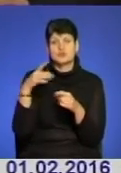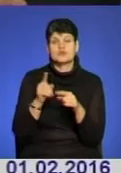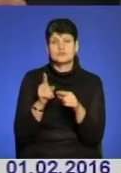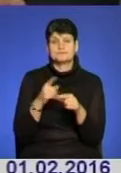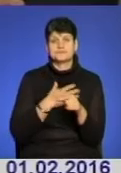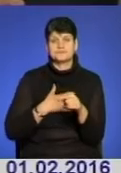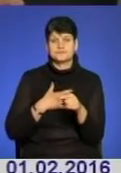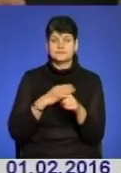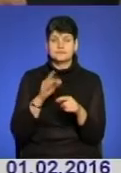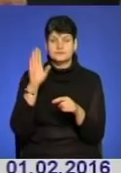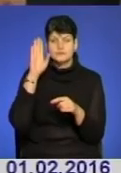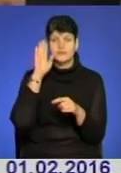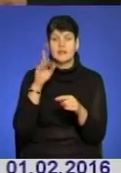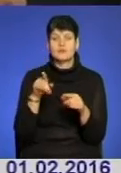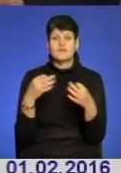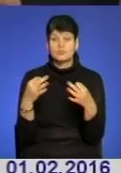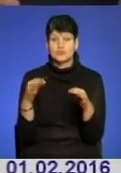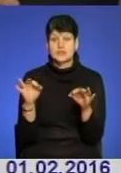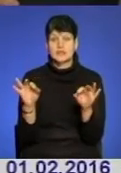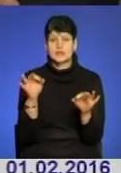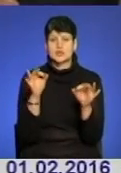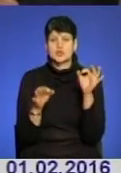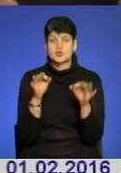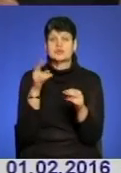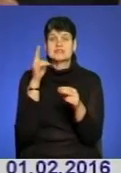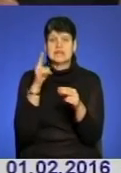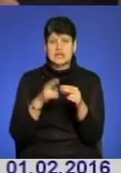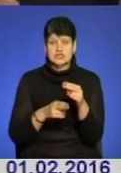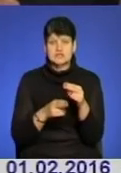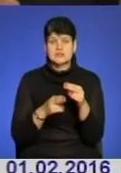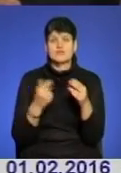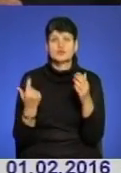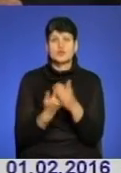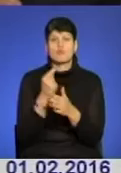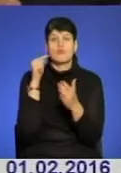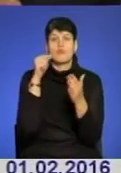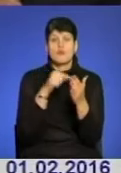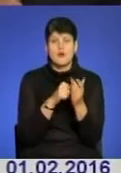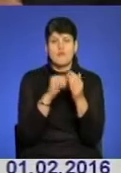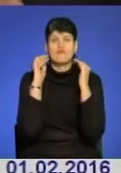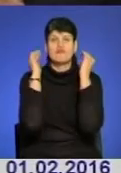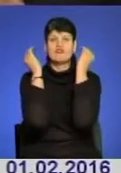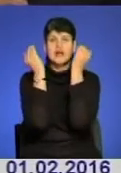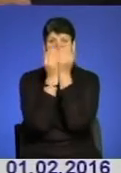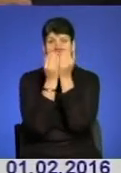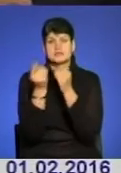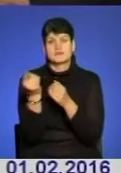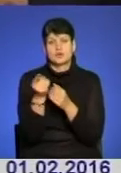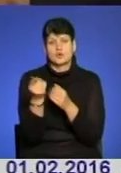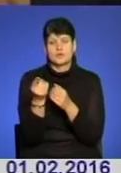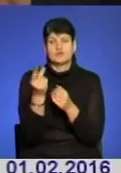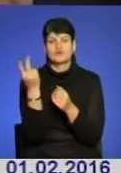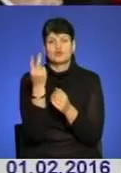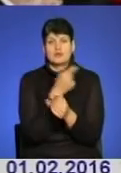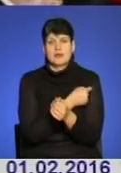після того, як вже вони відпустили, судове засідання закінчилося, він знову попав в реанімацію в Тернопіль, в Тернопільську